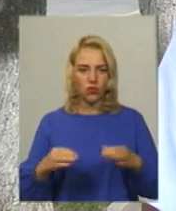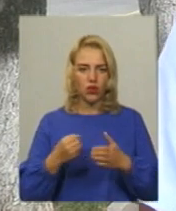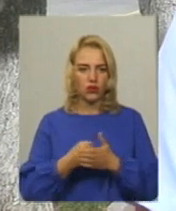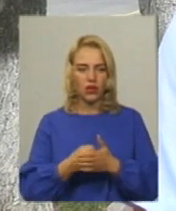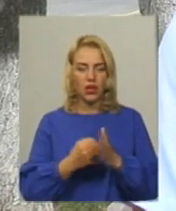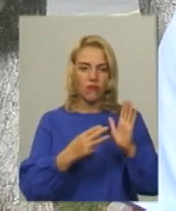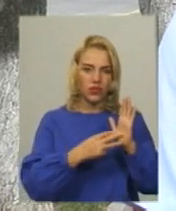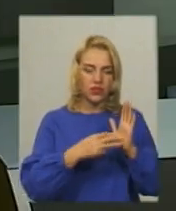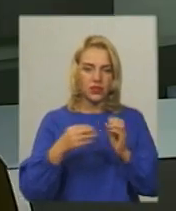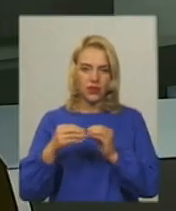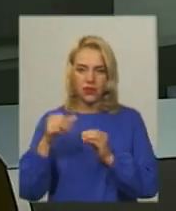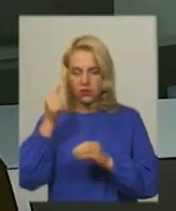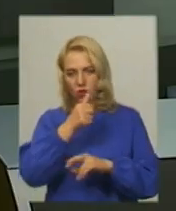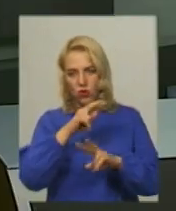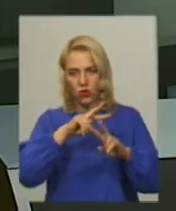10 років